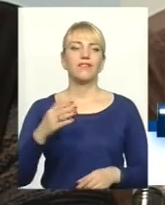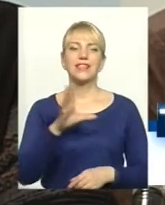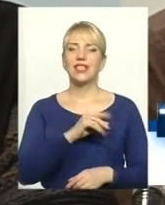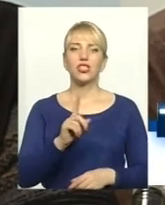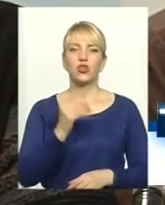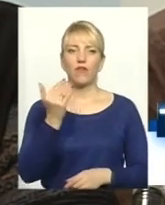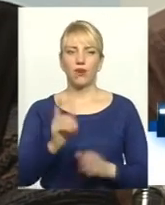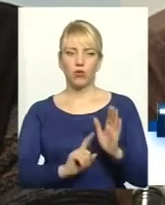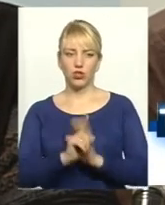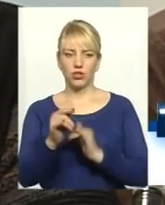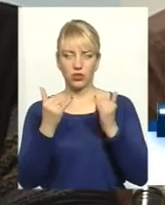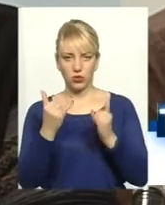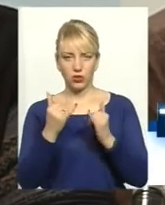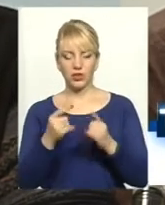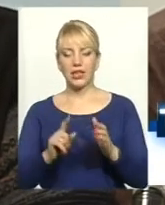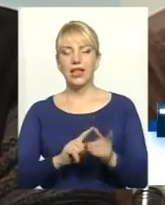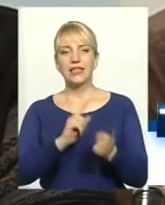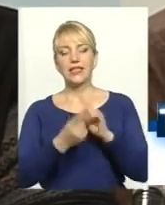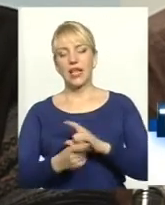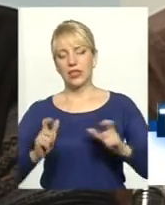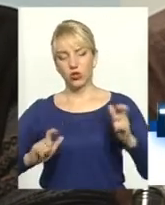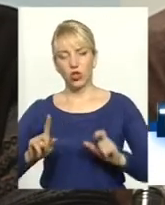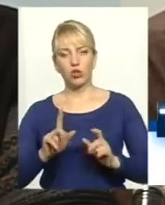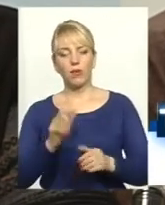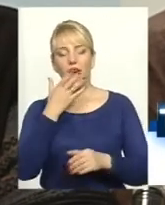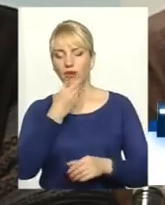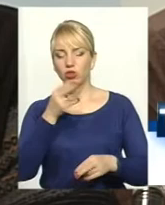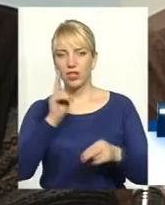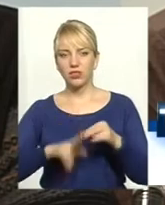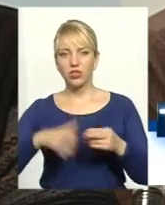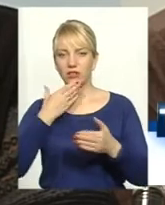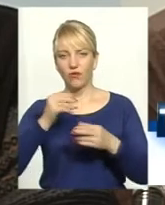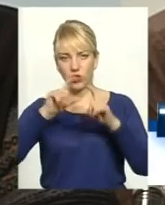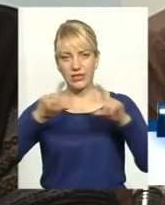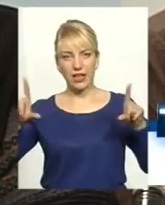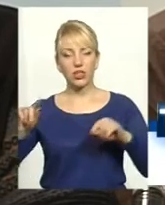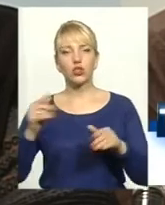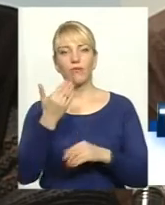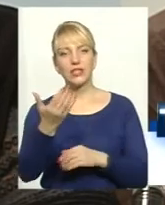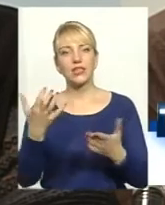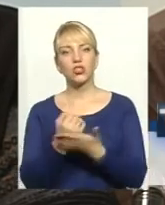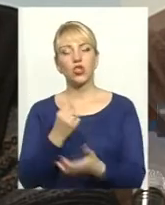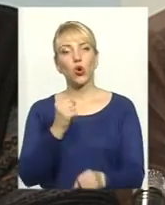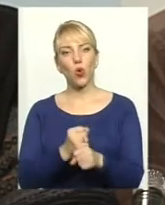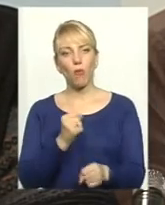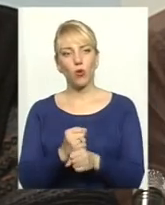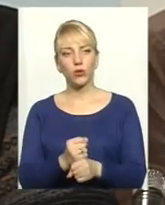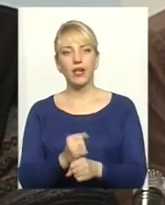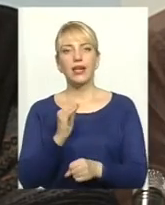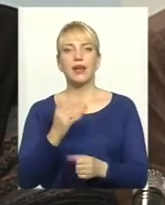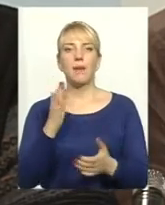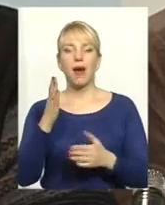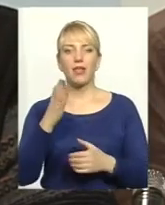почали сьогодні, стали студентами, щоб ви гарно закінчили свої заклади, щоб ви знайшли перш за все роботу і мали